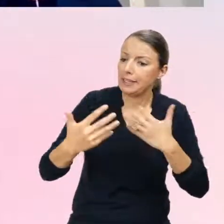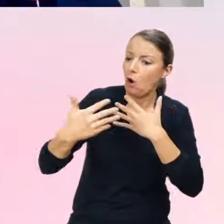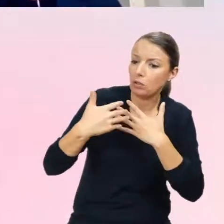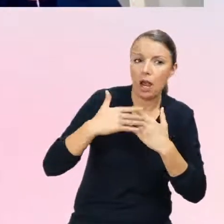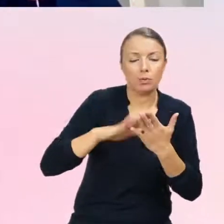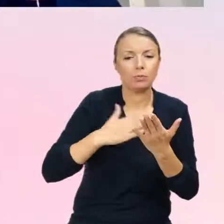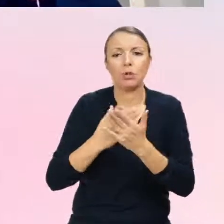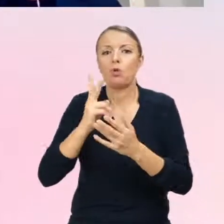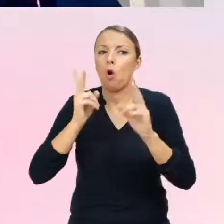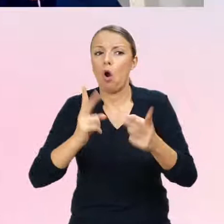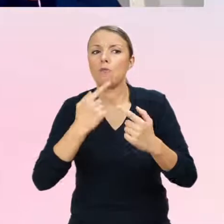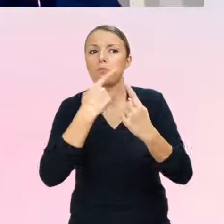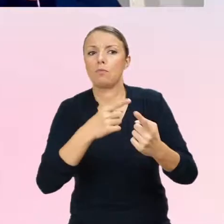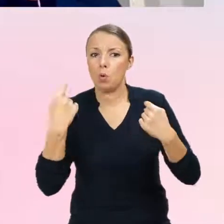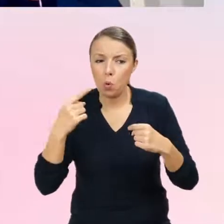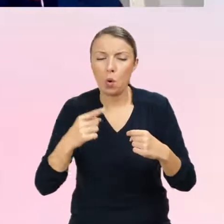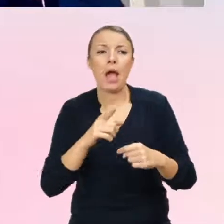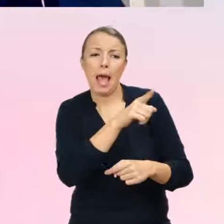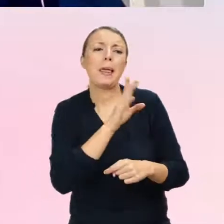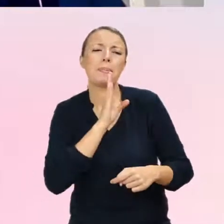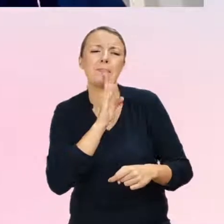wobec siebie, podejrzewają autyzm.